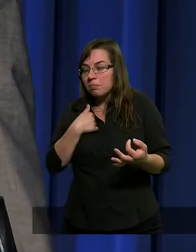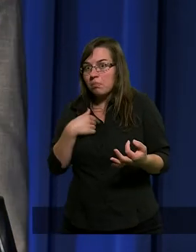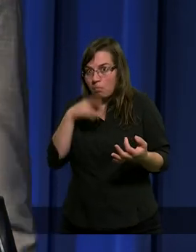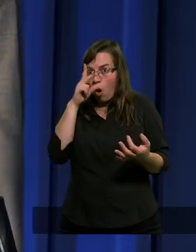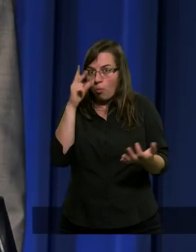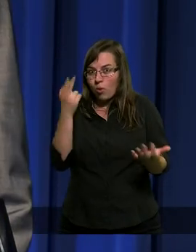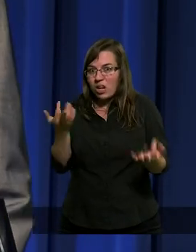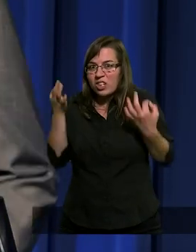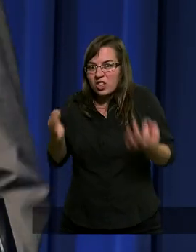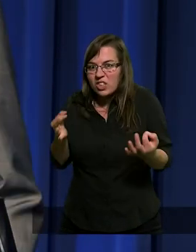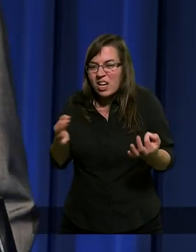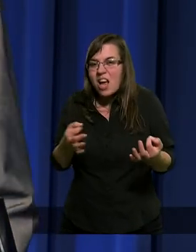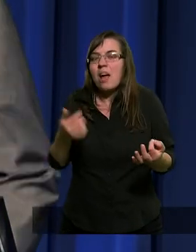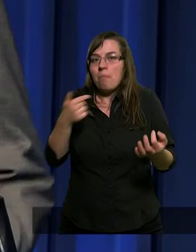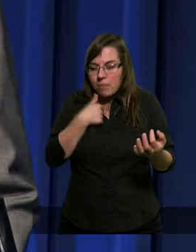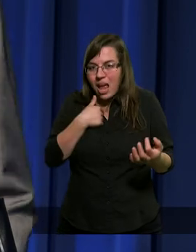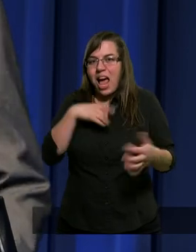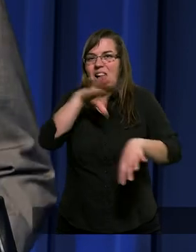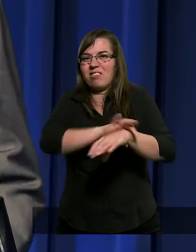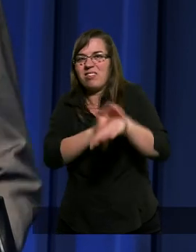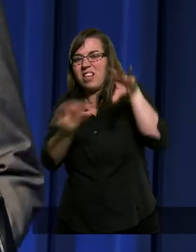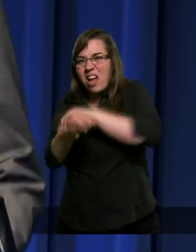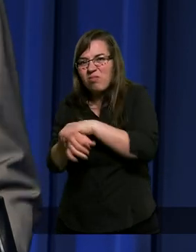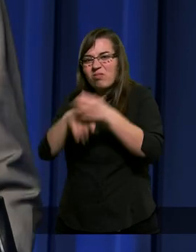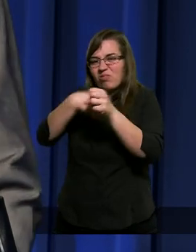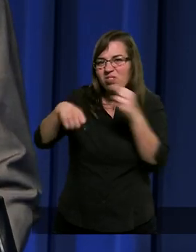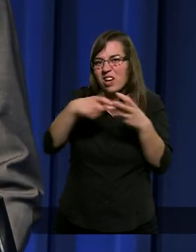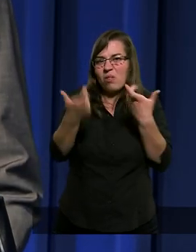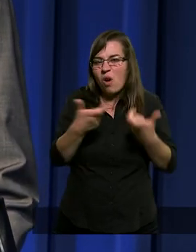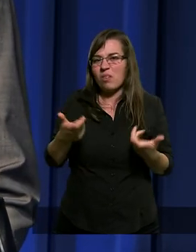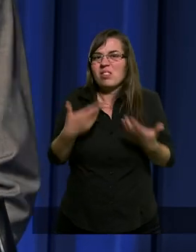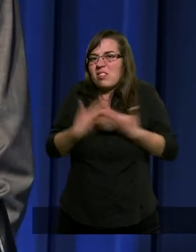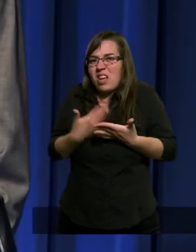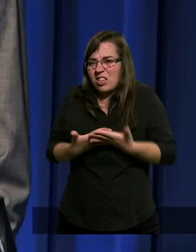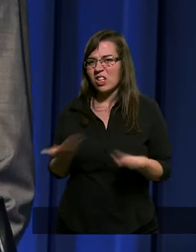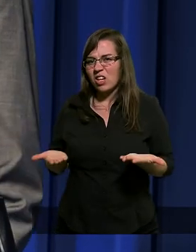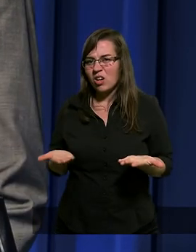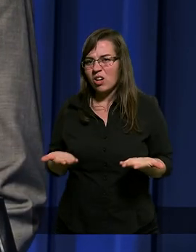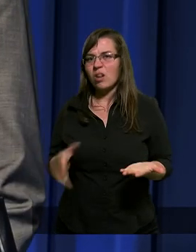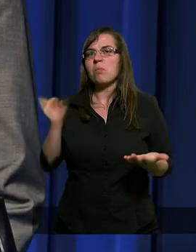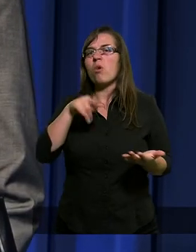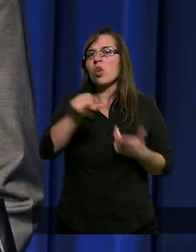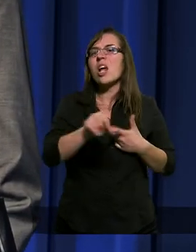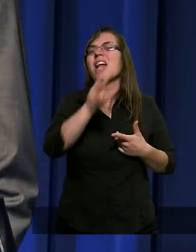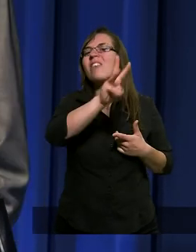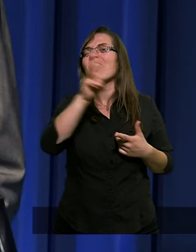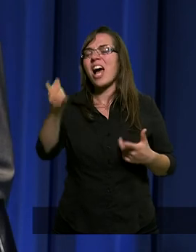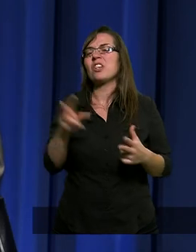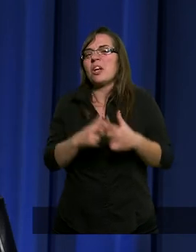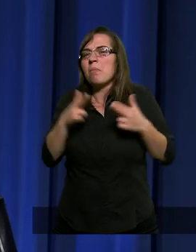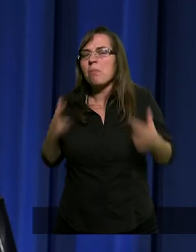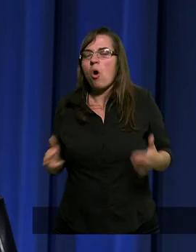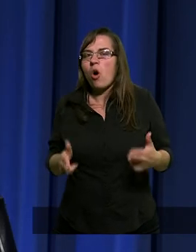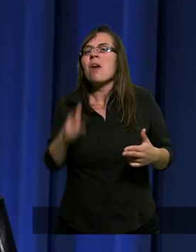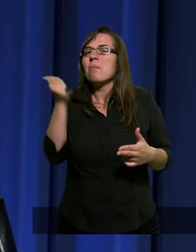pojmujecie, dzisiaj mnie wiążecie, krępujecie. To wszystko się dzieje. Dlaczego? Bo to jest wasza pora.